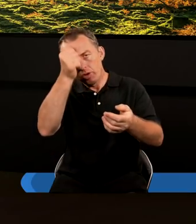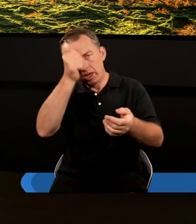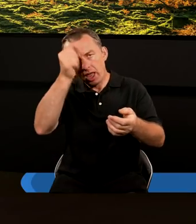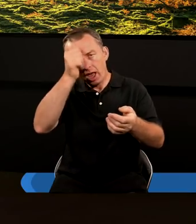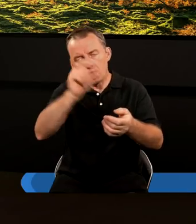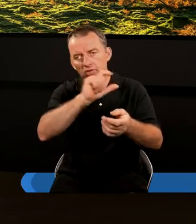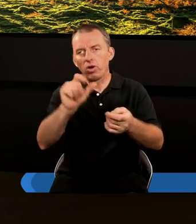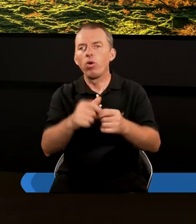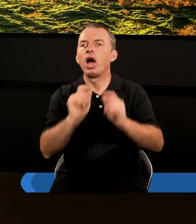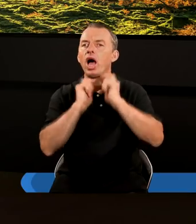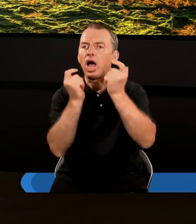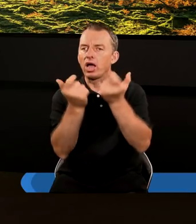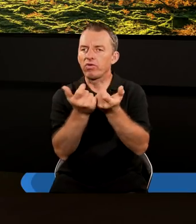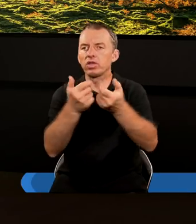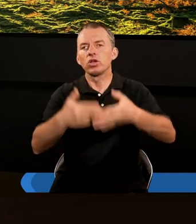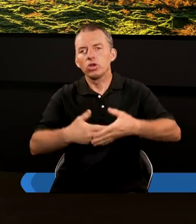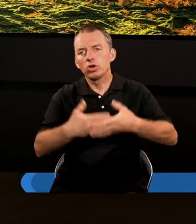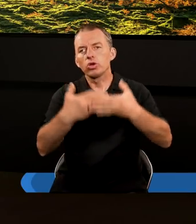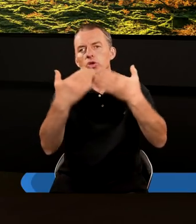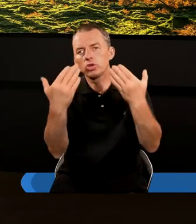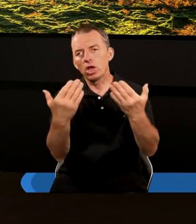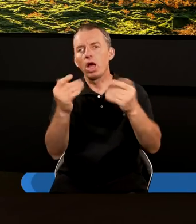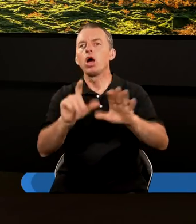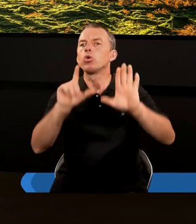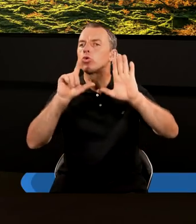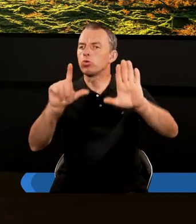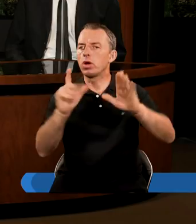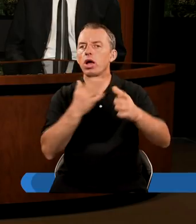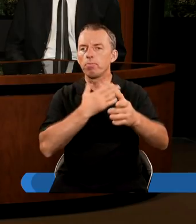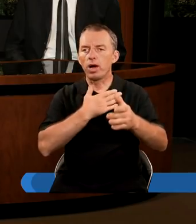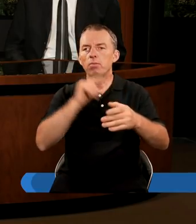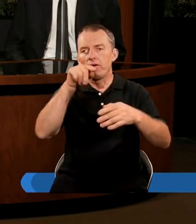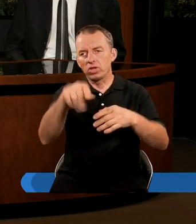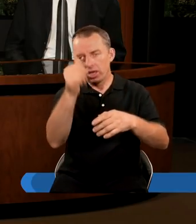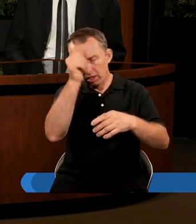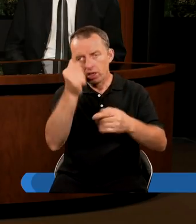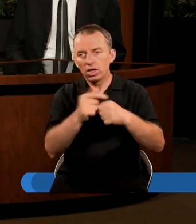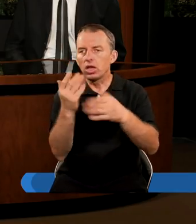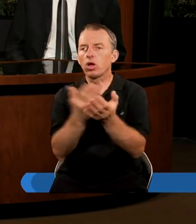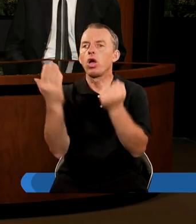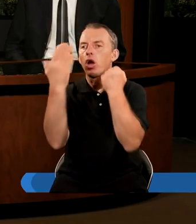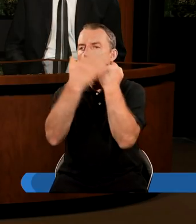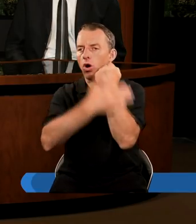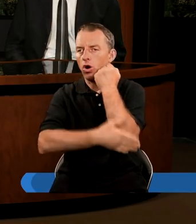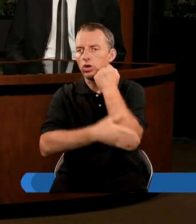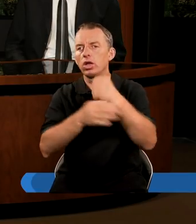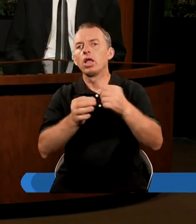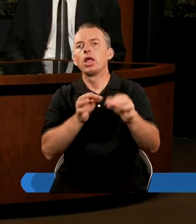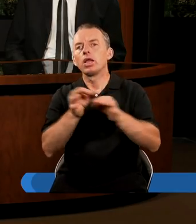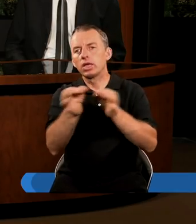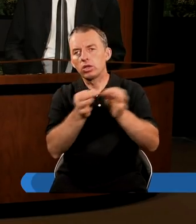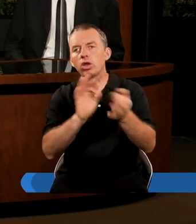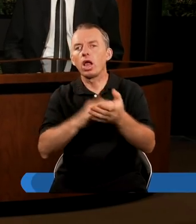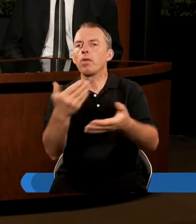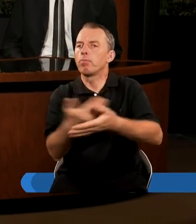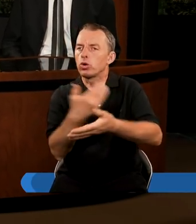adwentyści dnia siódmego. Właściwie mamy w tej nazwie nie tylko koniec historii, ale i początek